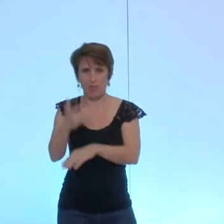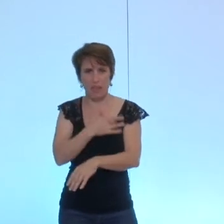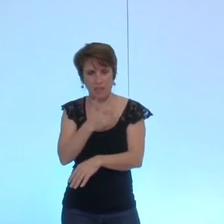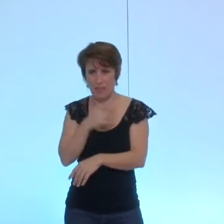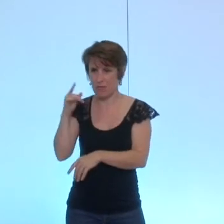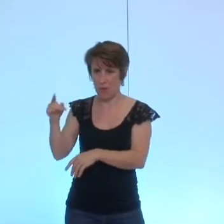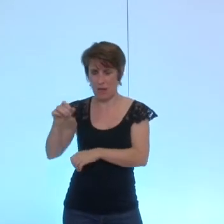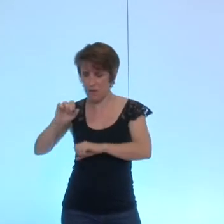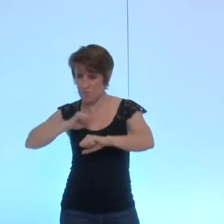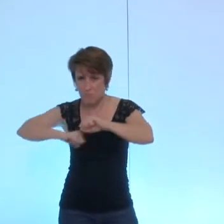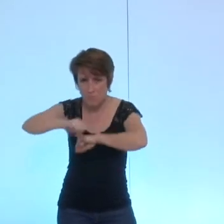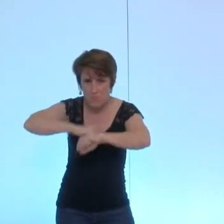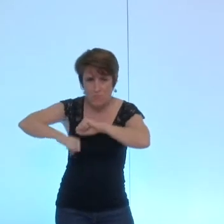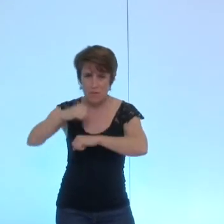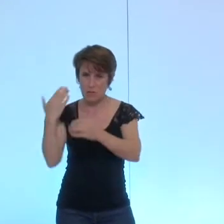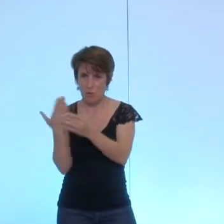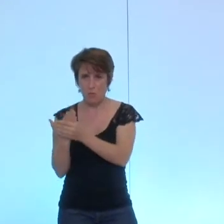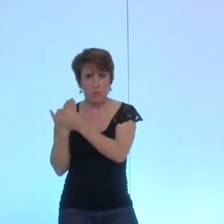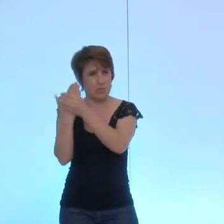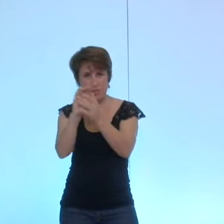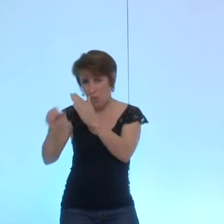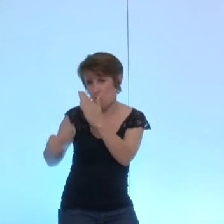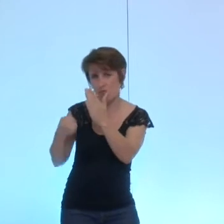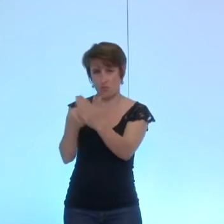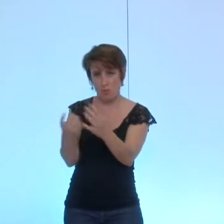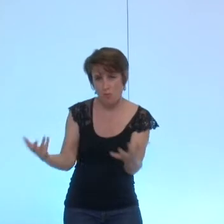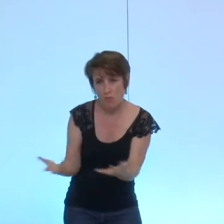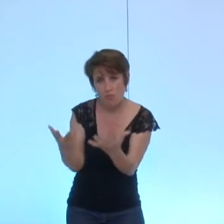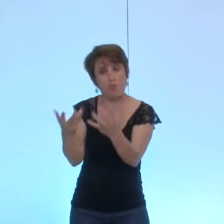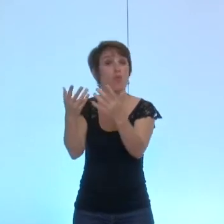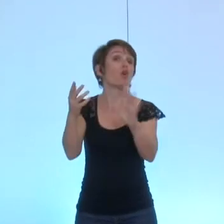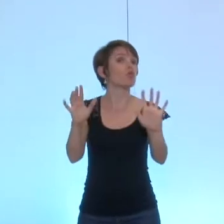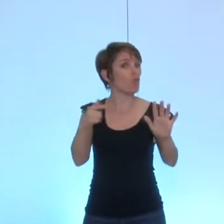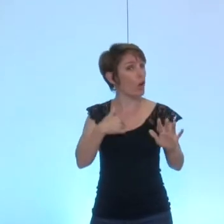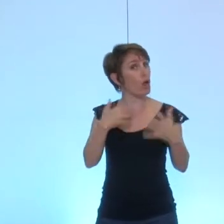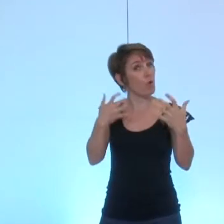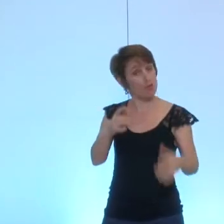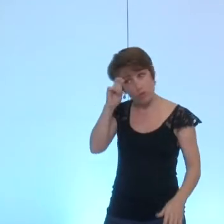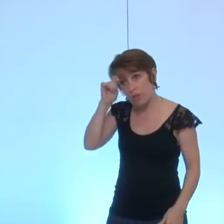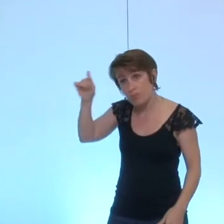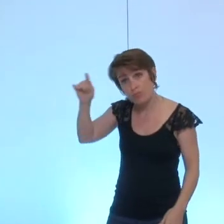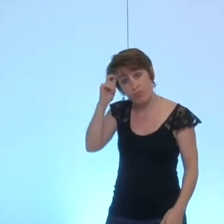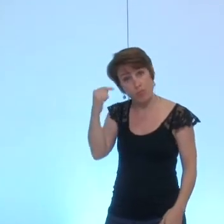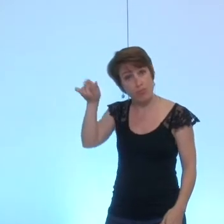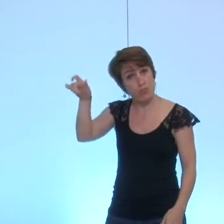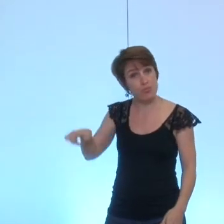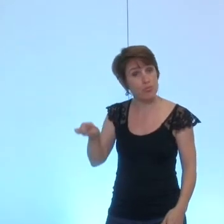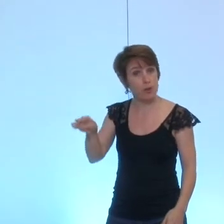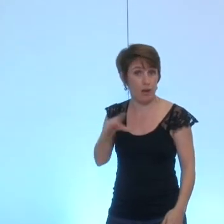délibération ce dossier plus exactement jusqu'au bout de son mandat je voulais simplement le signaler parce que parfois